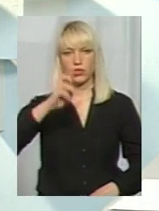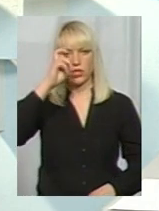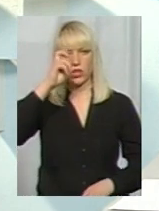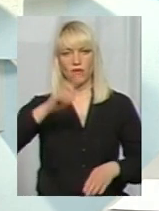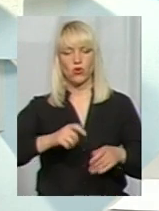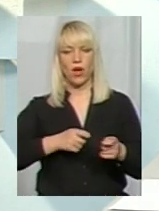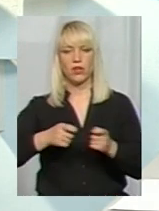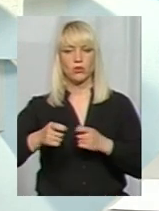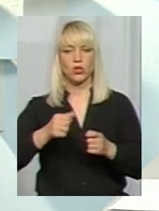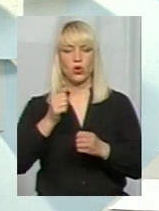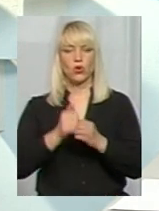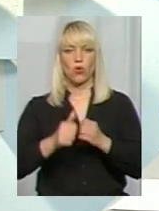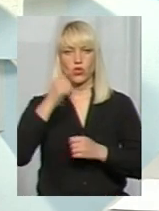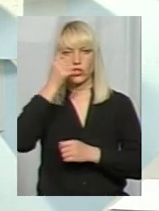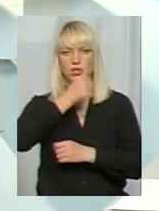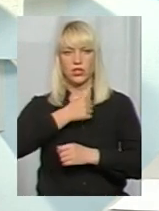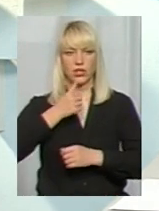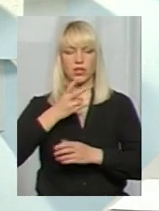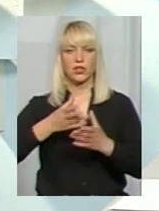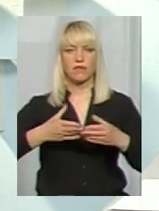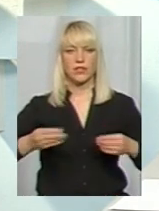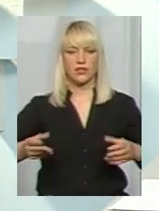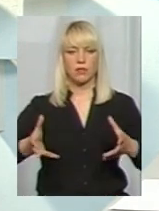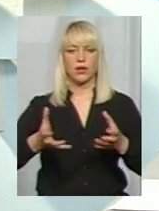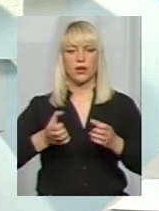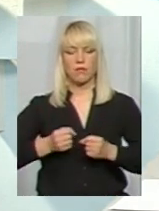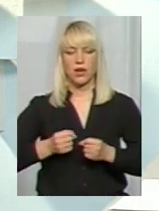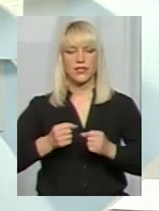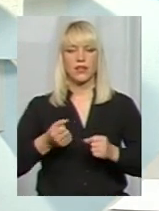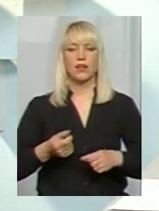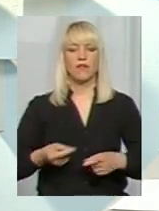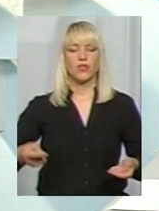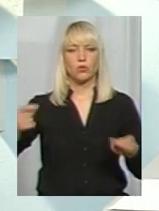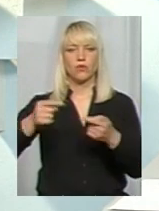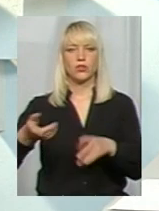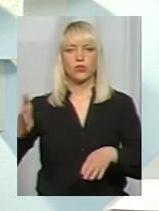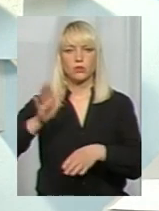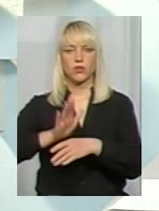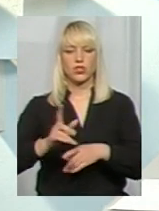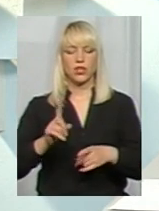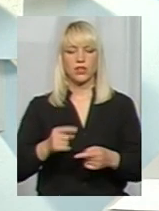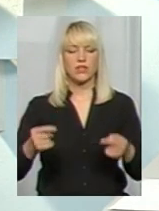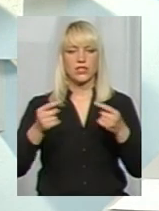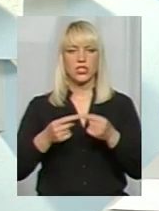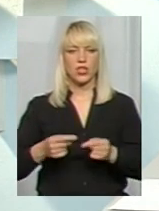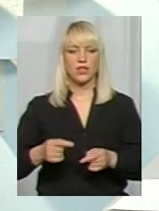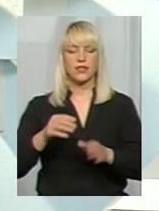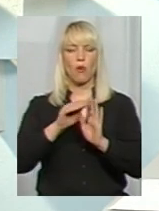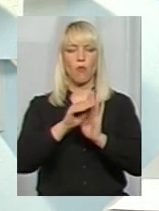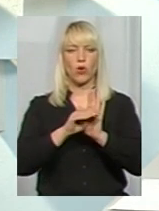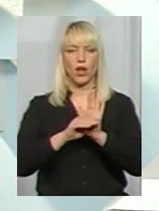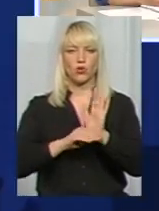адміністрації кожен рік навесні приймається відповідне розпорядження, яким визначається порядок робіт,